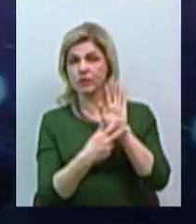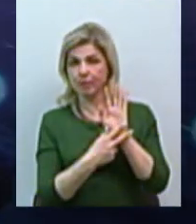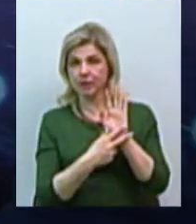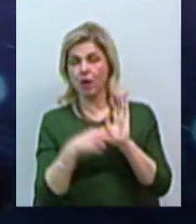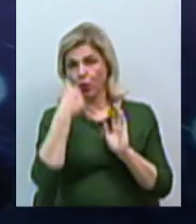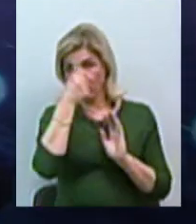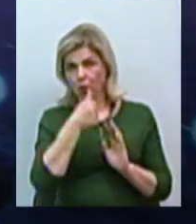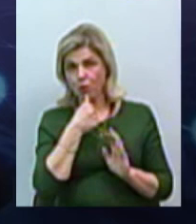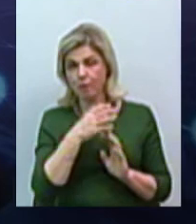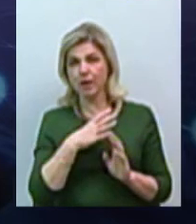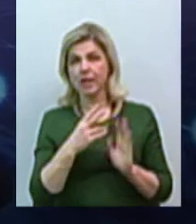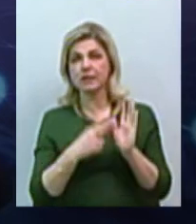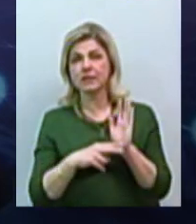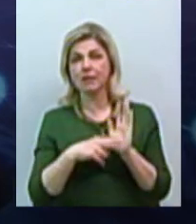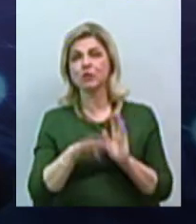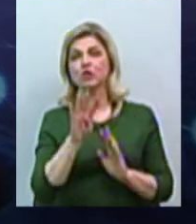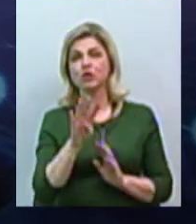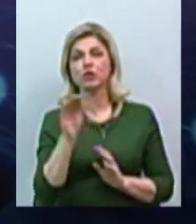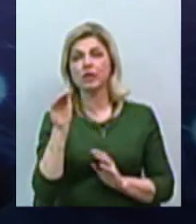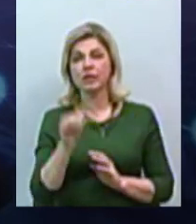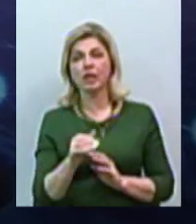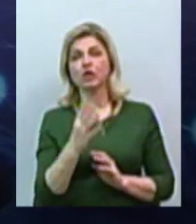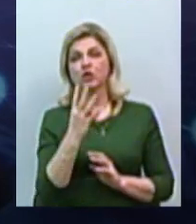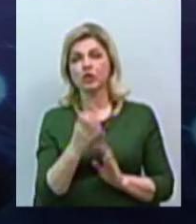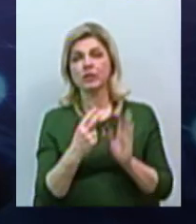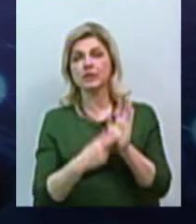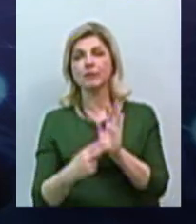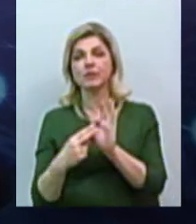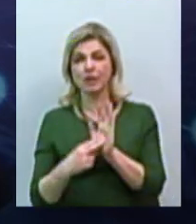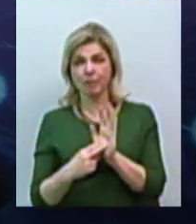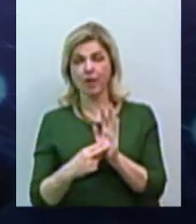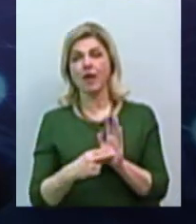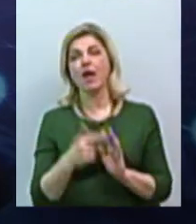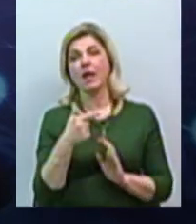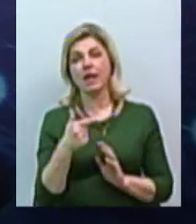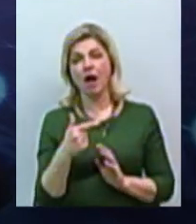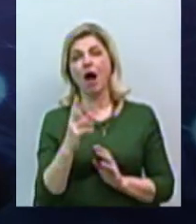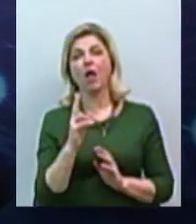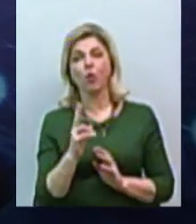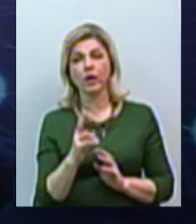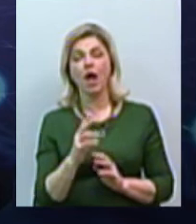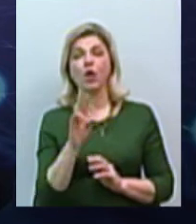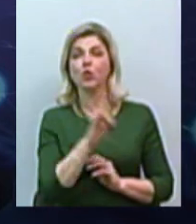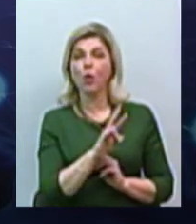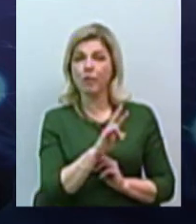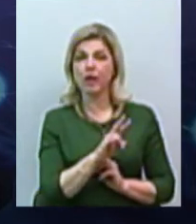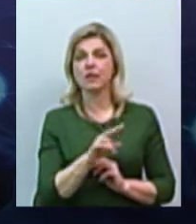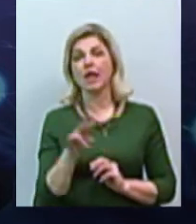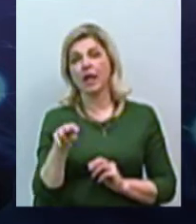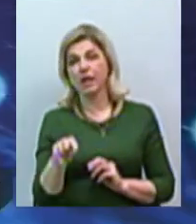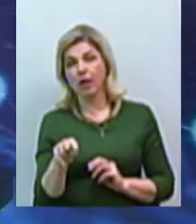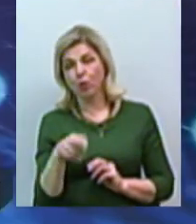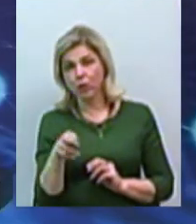74 477 гігакалорій. Тоді, як в листопаді-грудні 2019